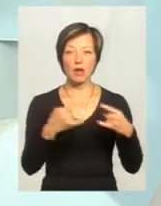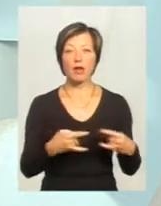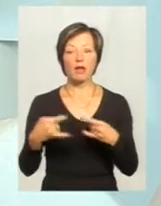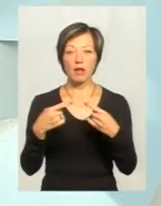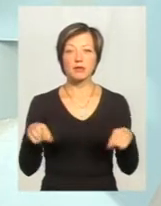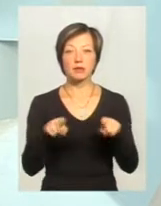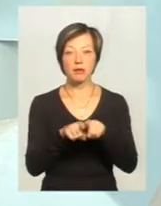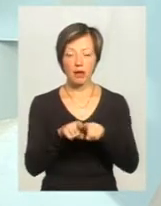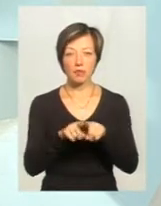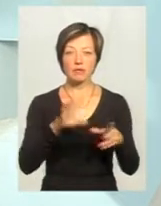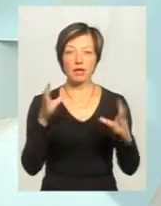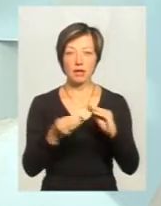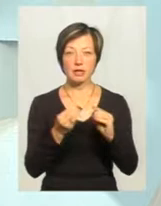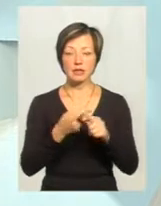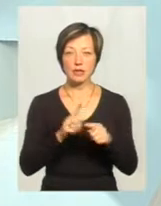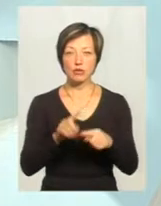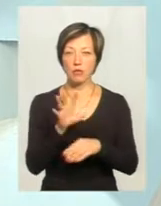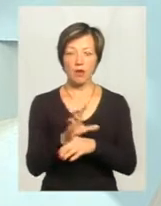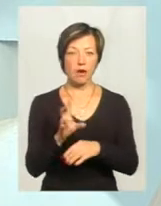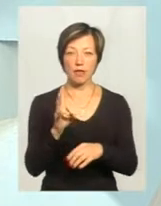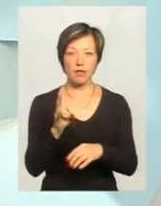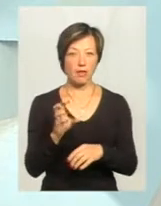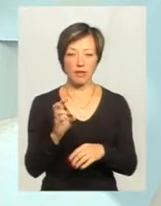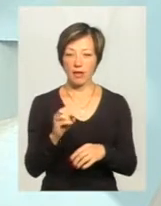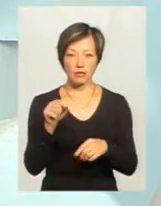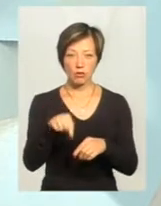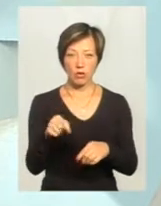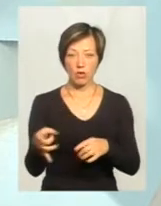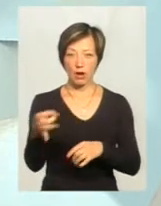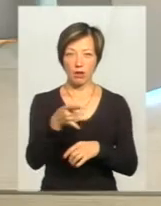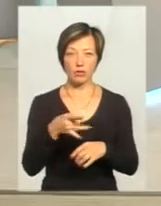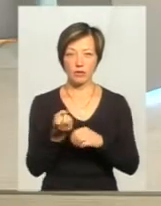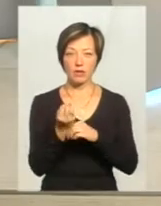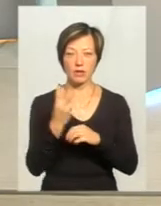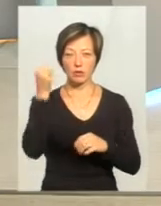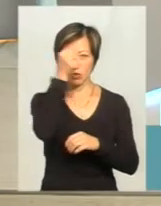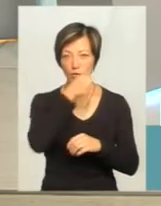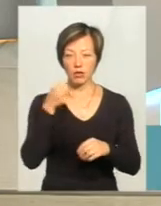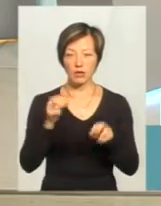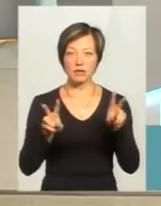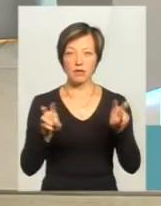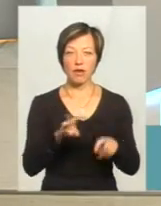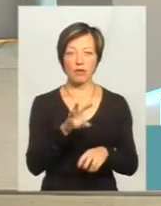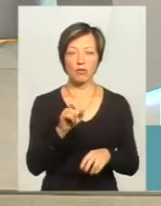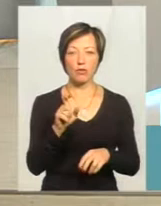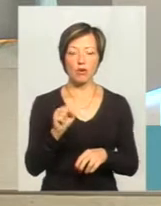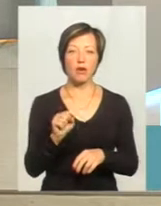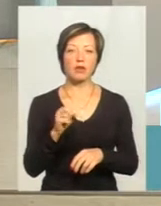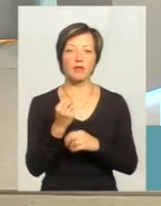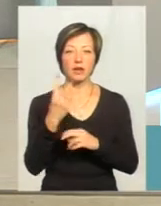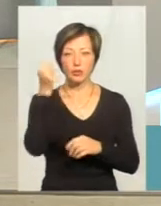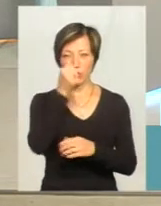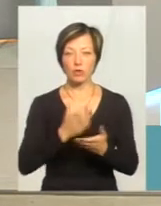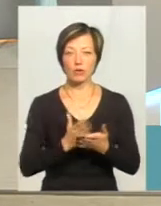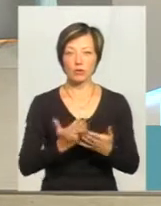Так як, взагалі, ця собака не з даного мікрорайону. Вона 12 років, її звали Муха, і вона 12 років